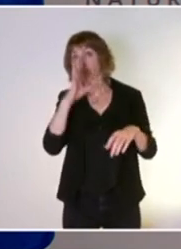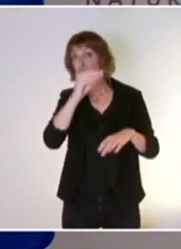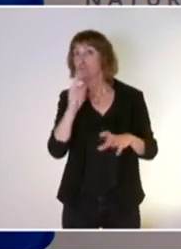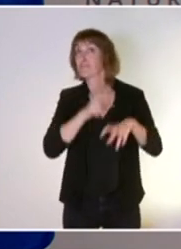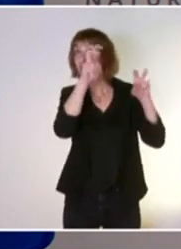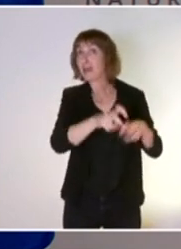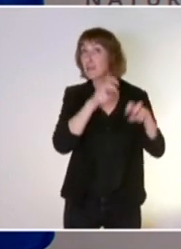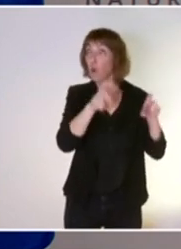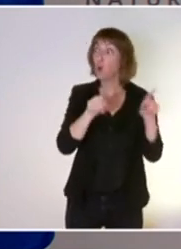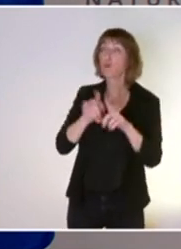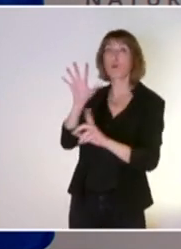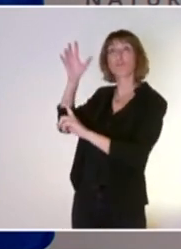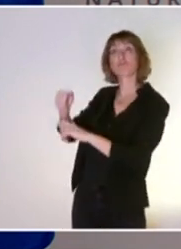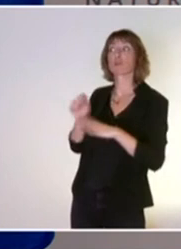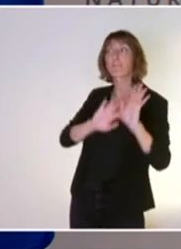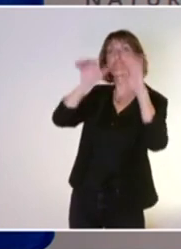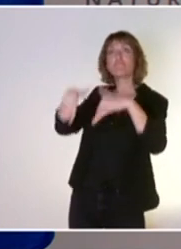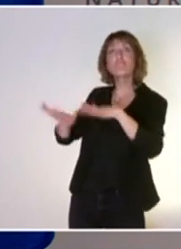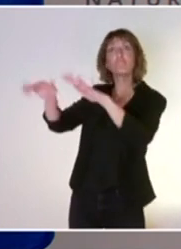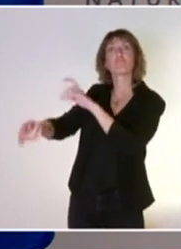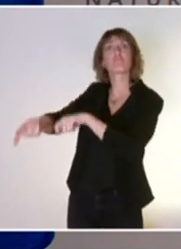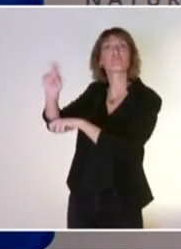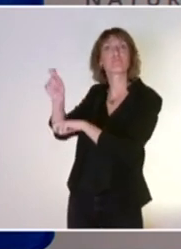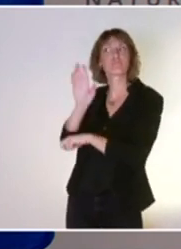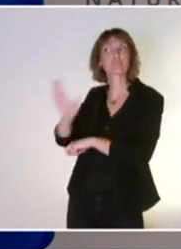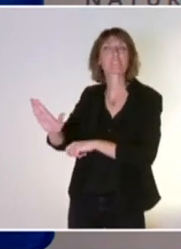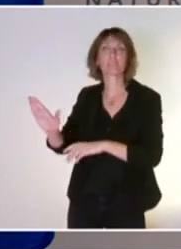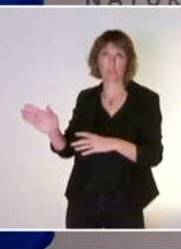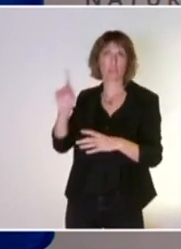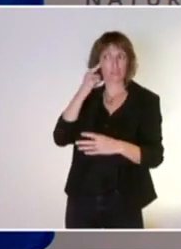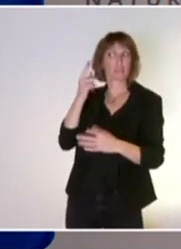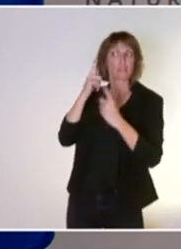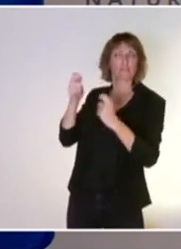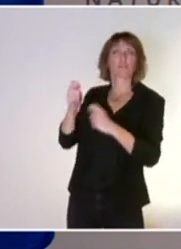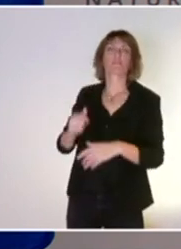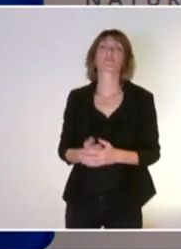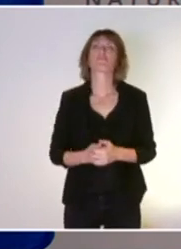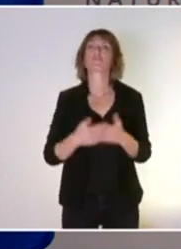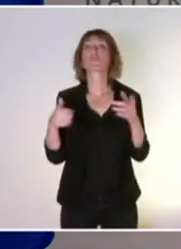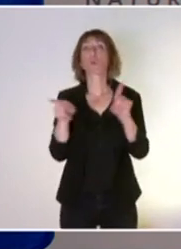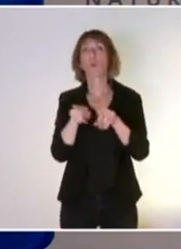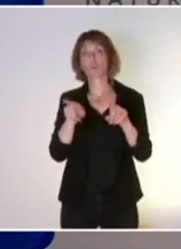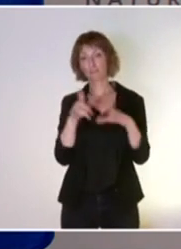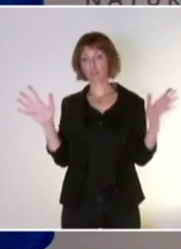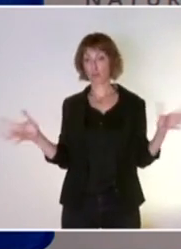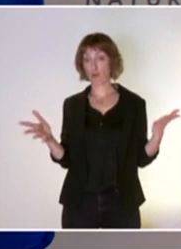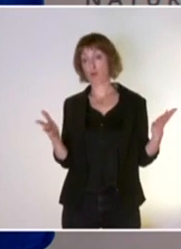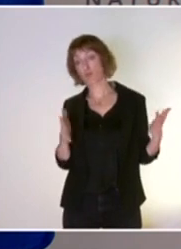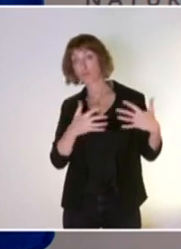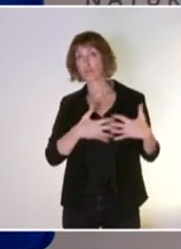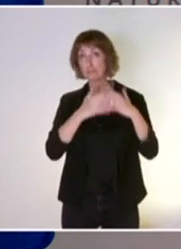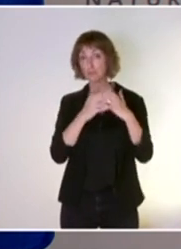marins. Voilà donc des priorités que l'on se redonne, une mesure aussi de l'efficacité de nos